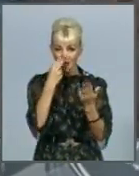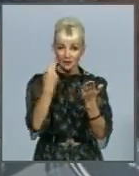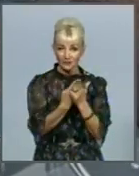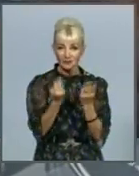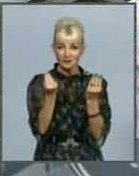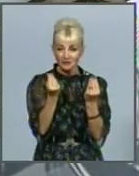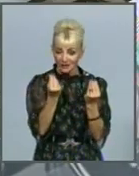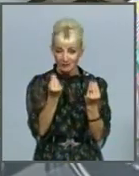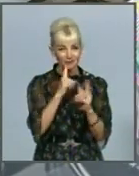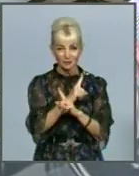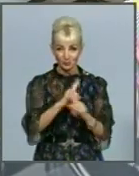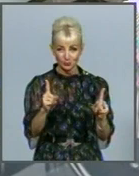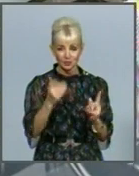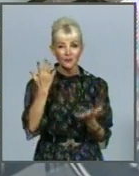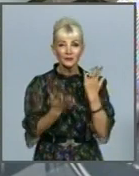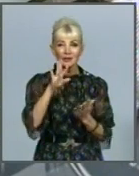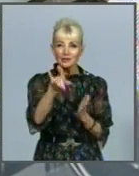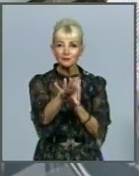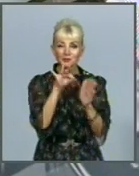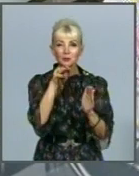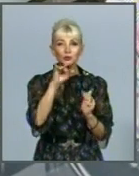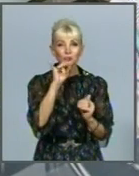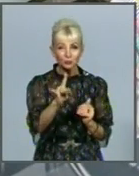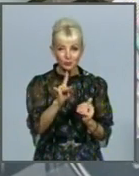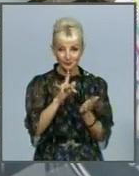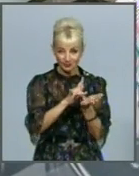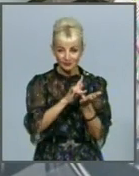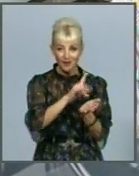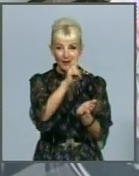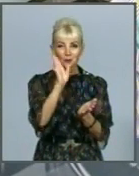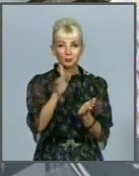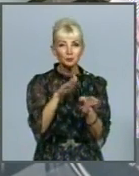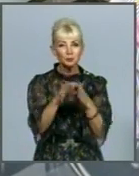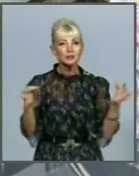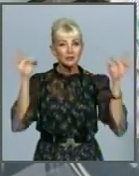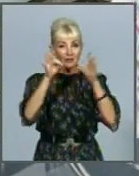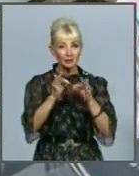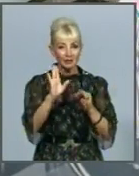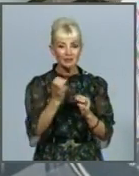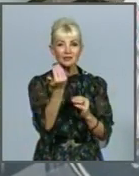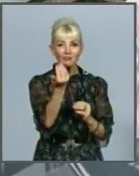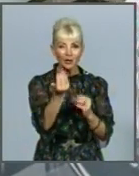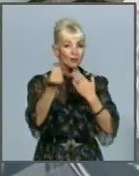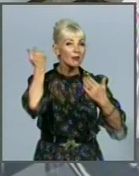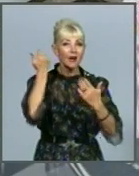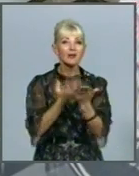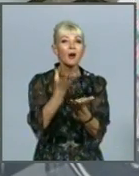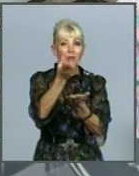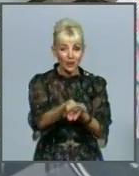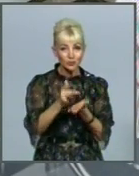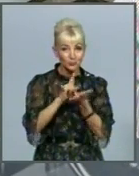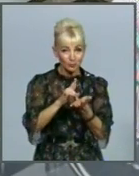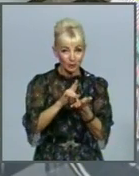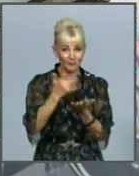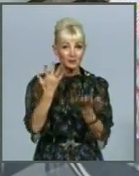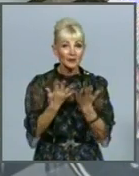мова не йде. Якщо ви виберете тур, який буде повністю збудувати з вашим рані оплаченим туром, то тут